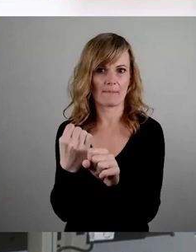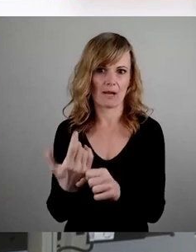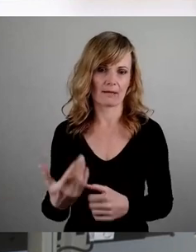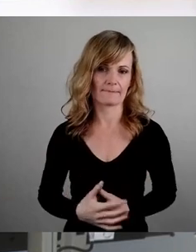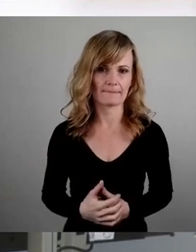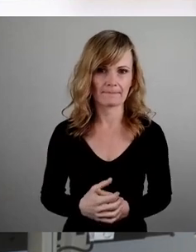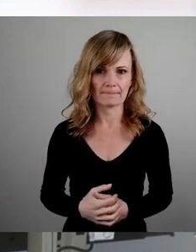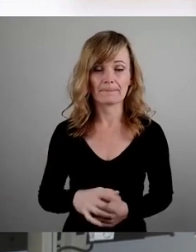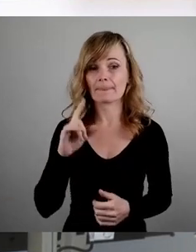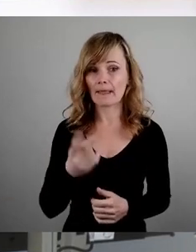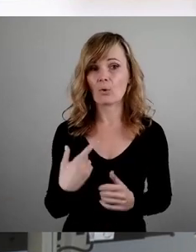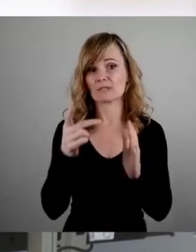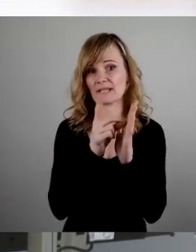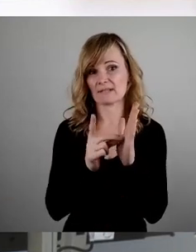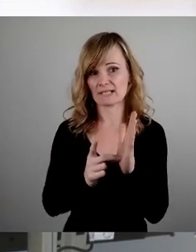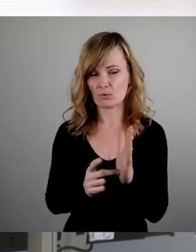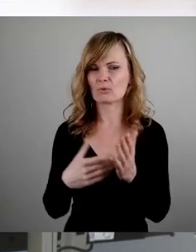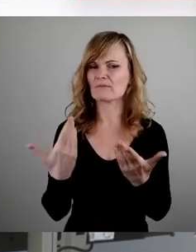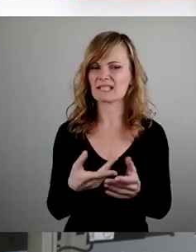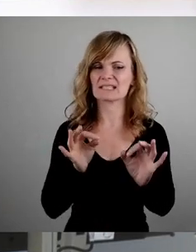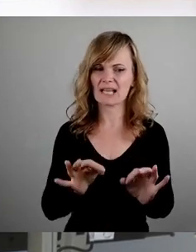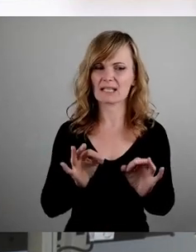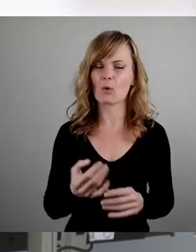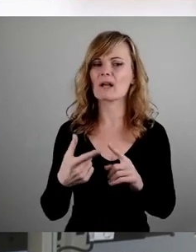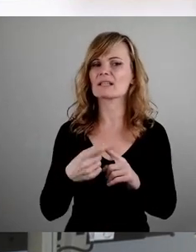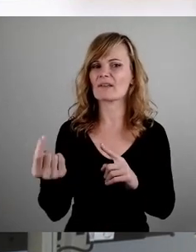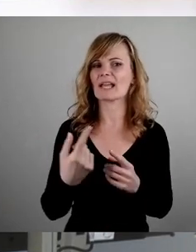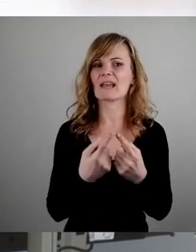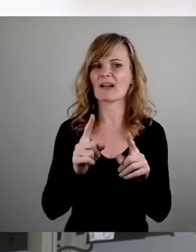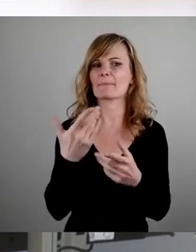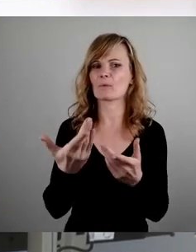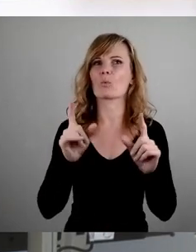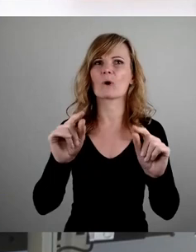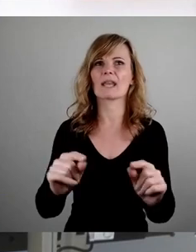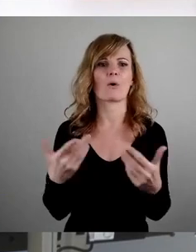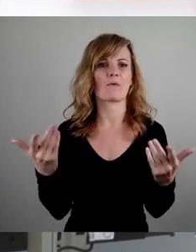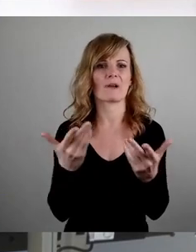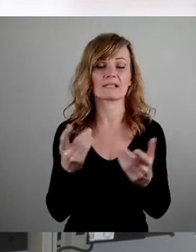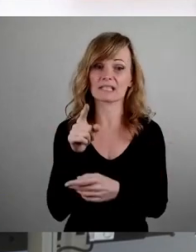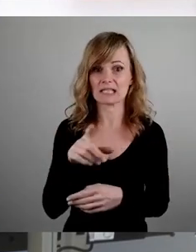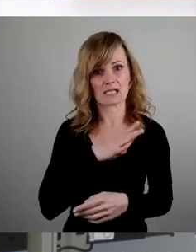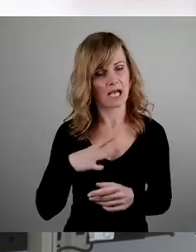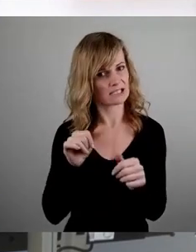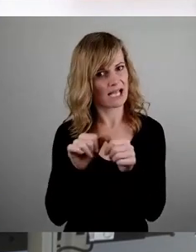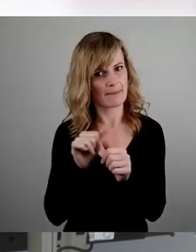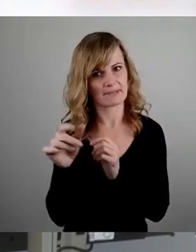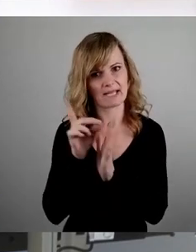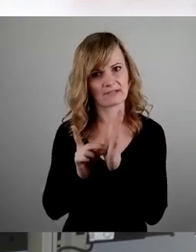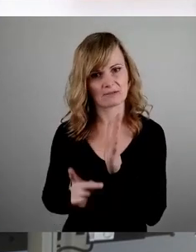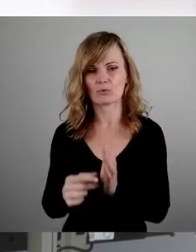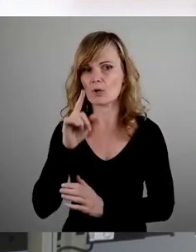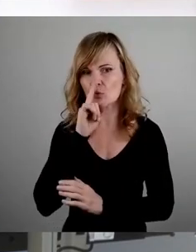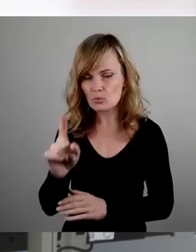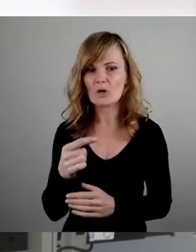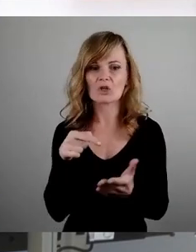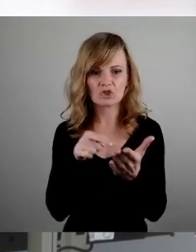Auch die Definition, was denn unter einen Zweckentfremdung fällt, ist in Sachsen sehr knapp. Es geht eigentlich sowieso nur um Leerstand und